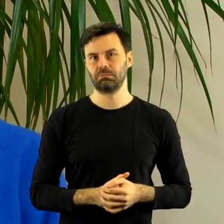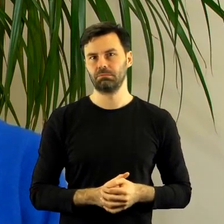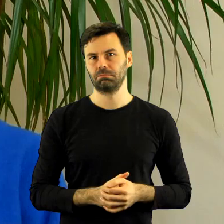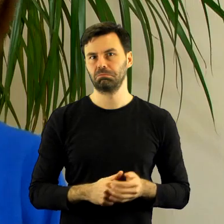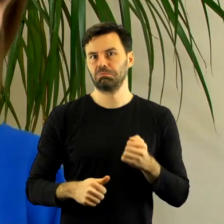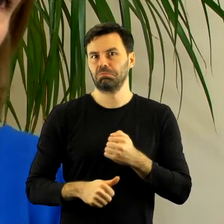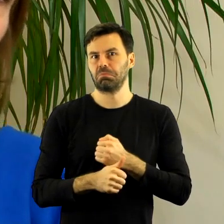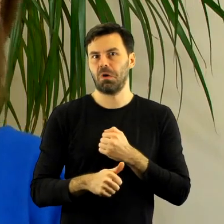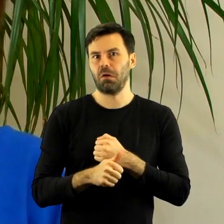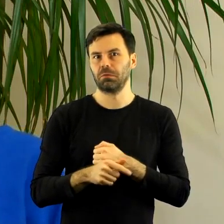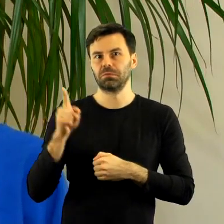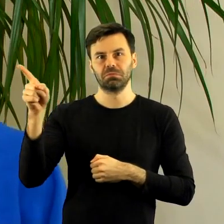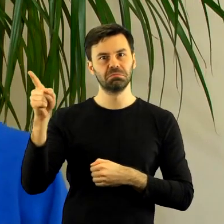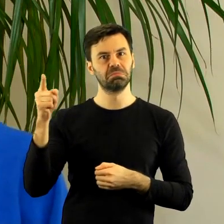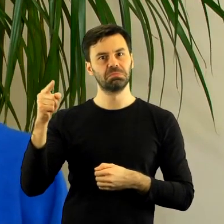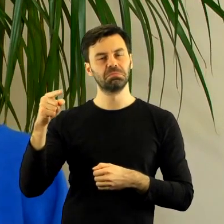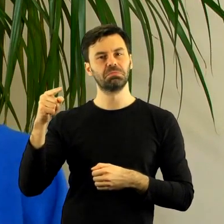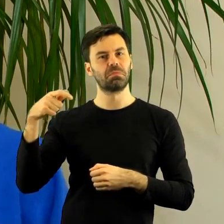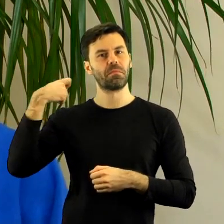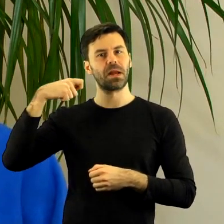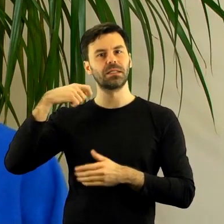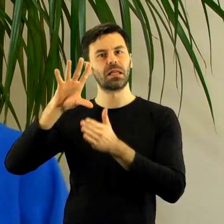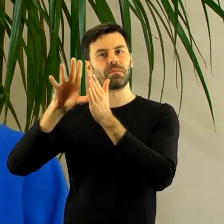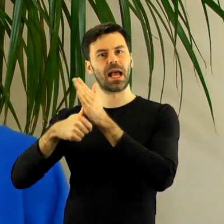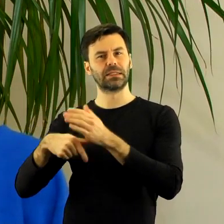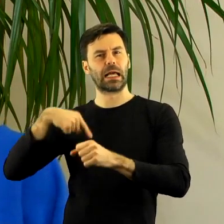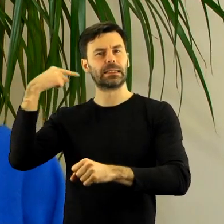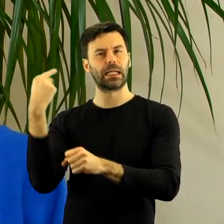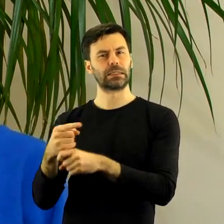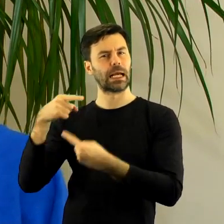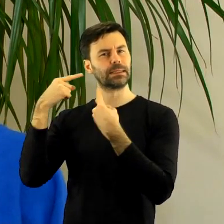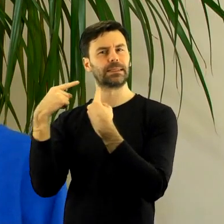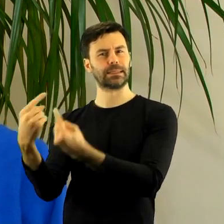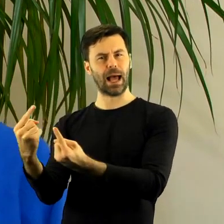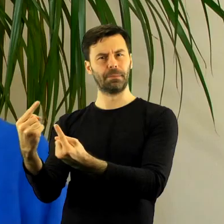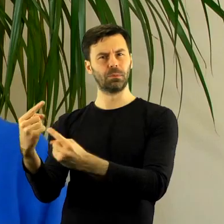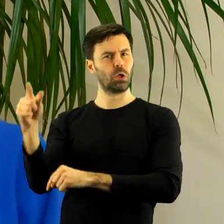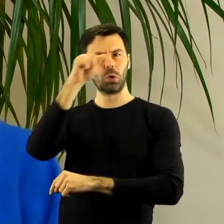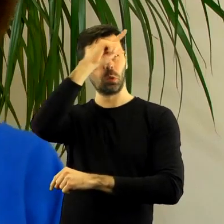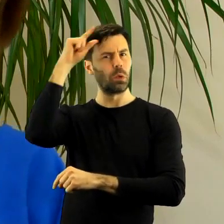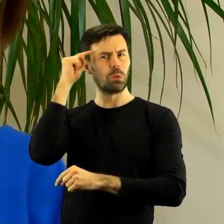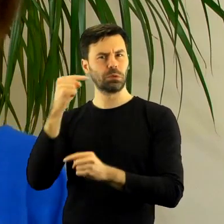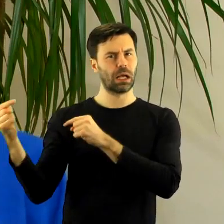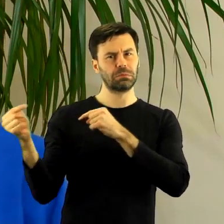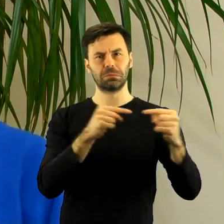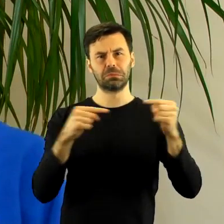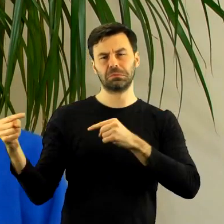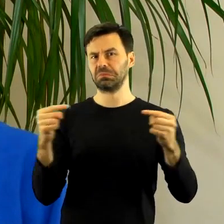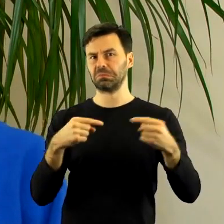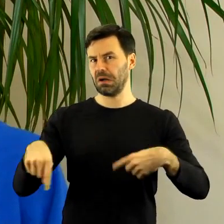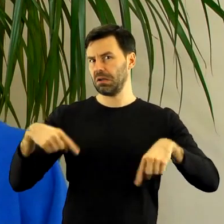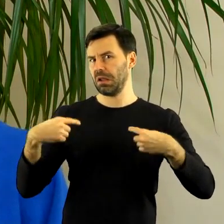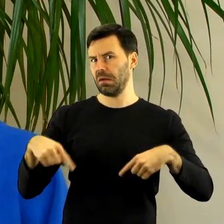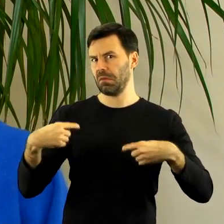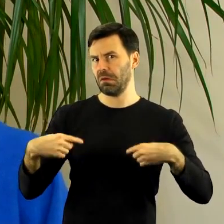Po prostu jedna z wielu decyzji prezydenta, niekonsultowana z mieszkańcami,